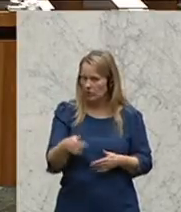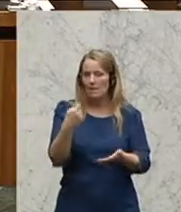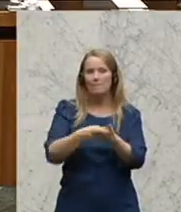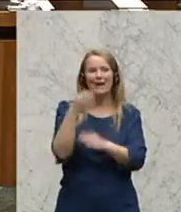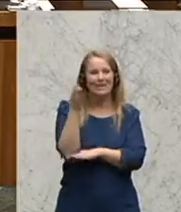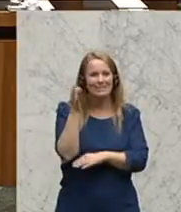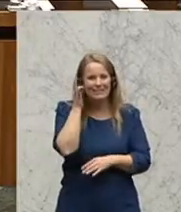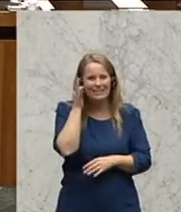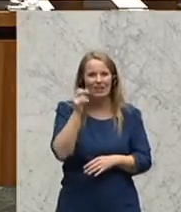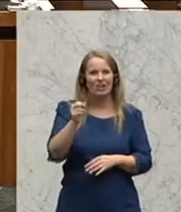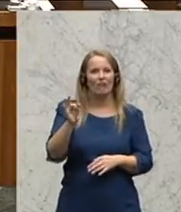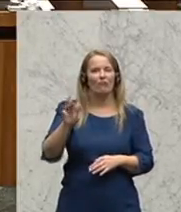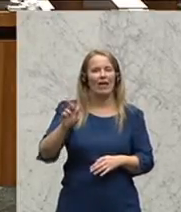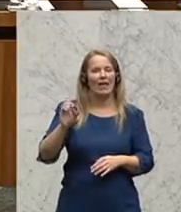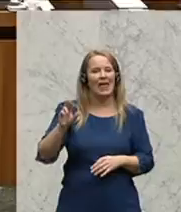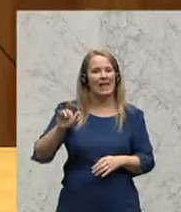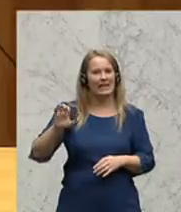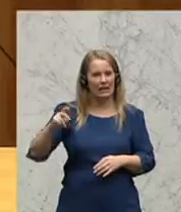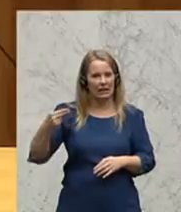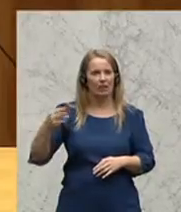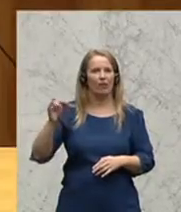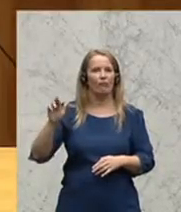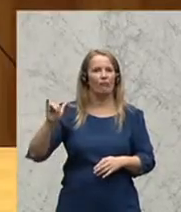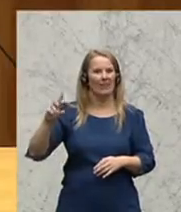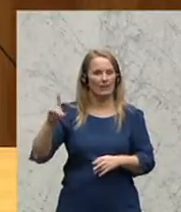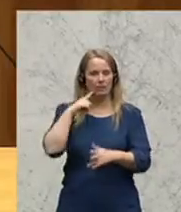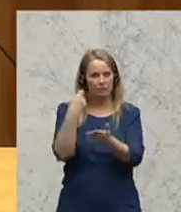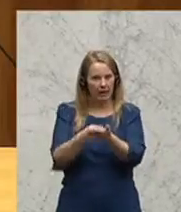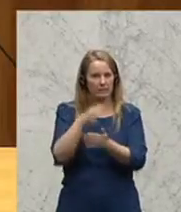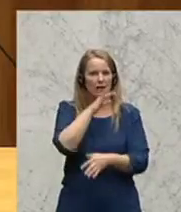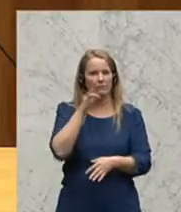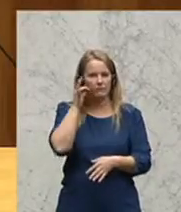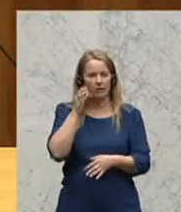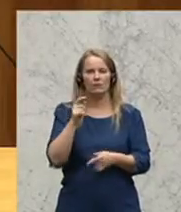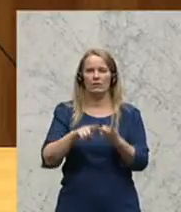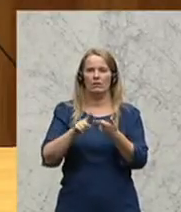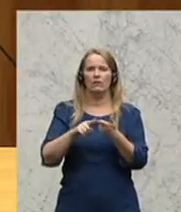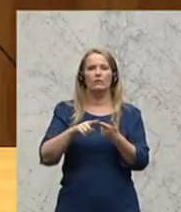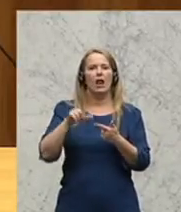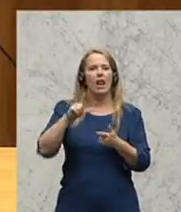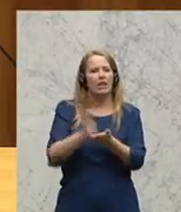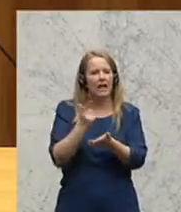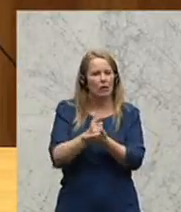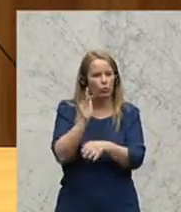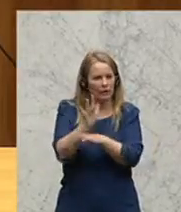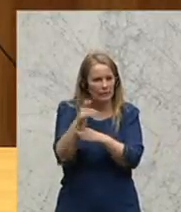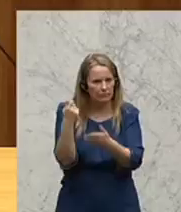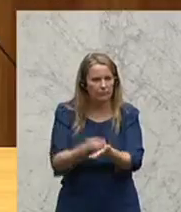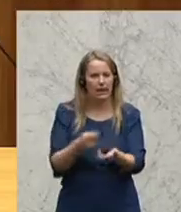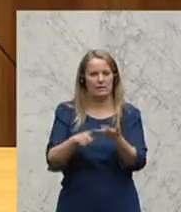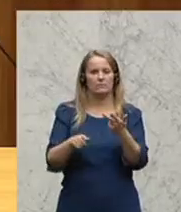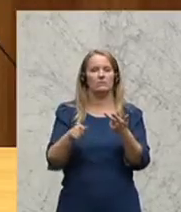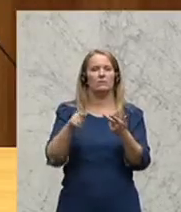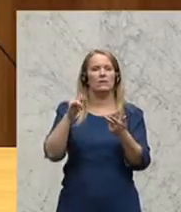Preisträgerinnen, Erich Friedpreis an Dorothea Elminger, Brigitte Schwenz-Harrant Literaturkritikpreis,